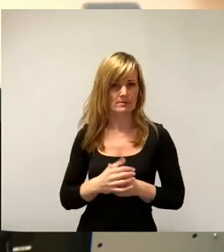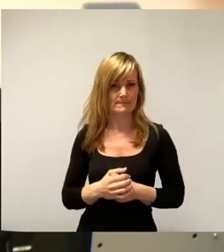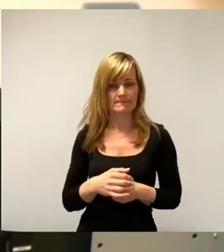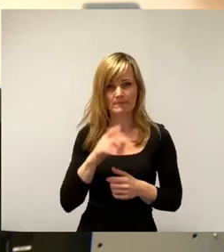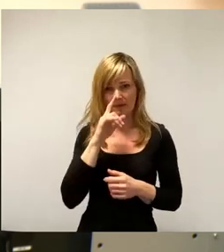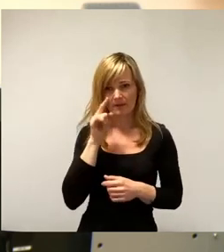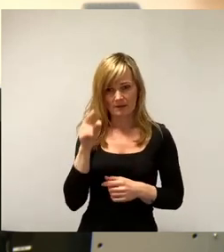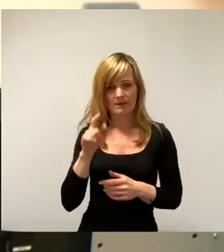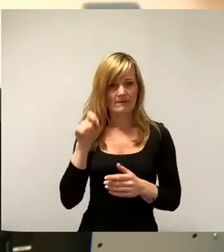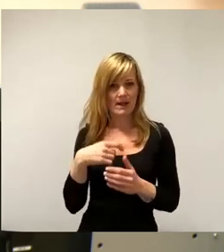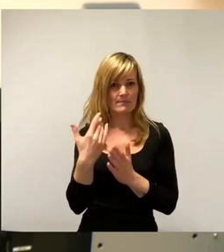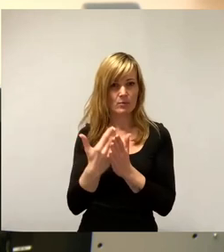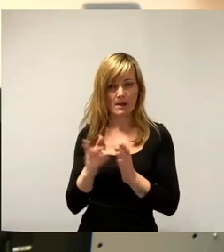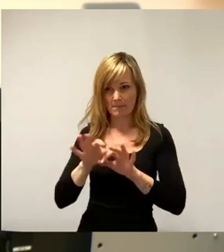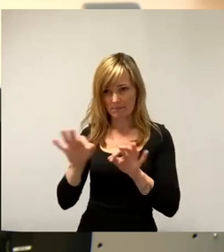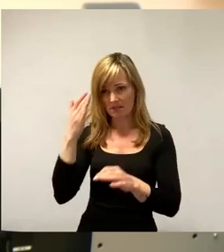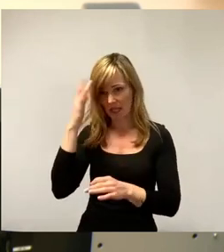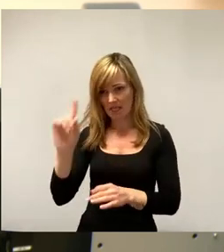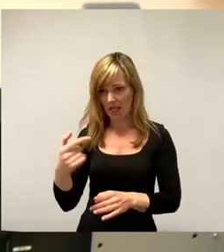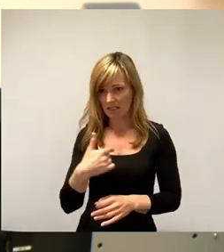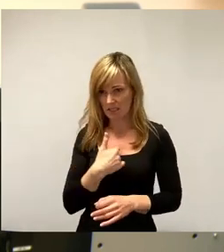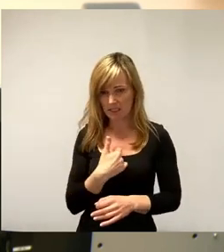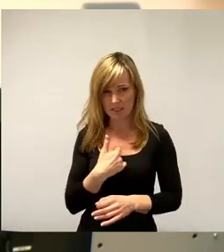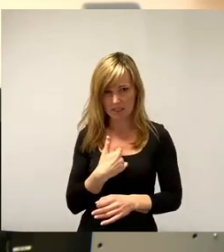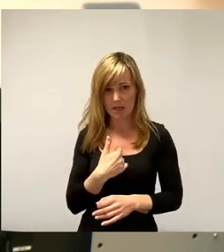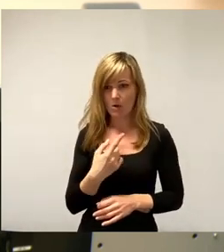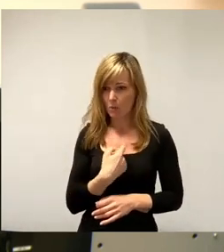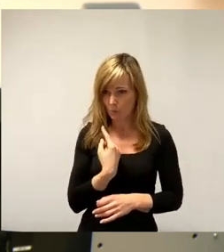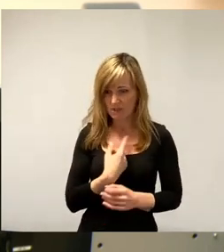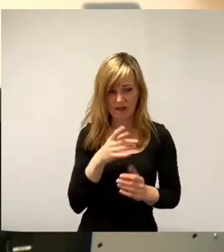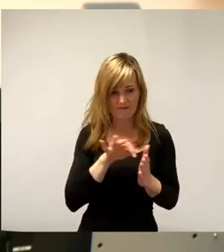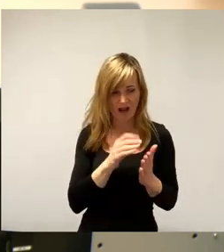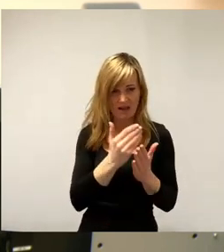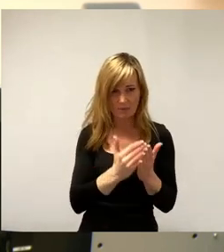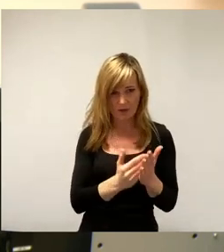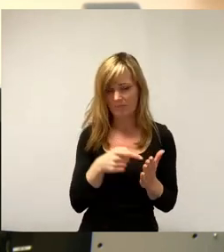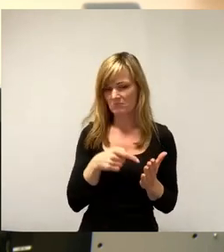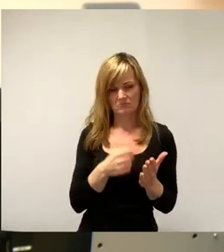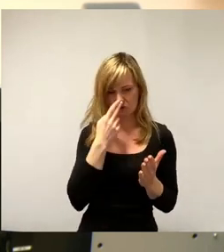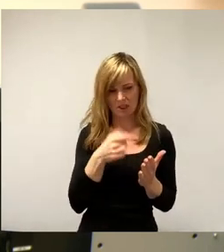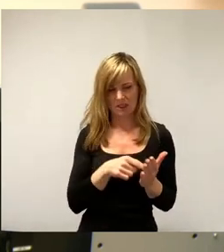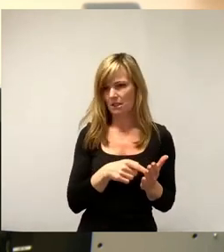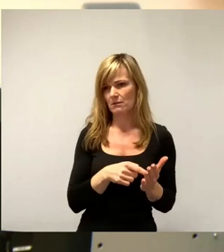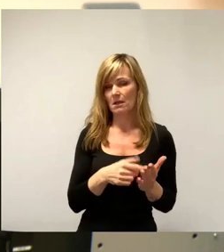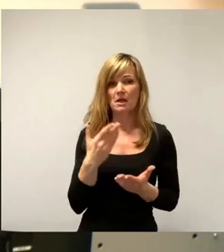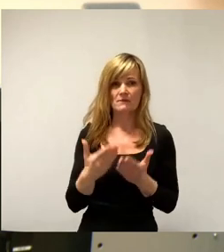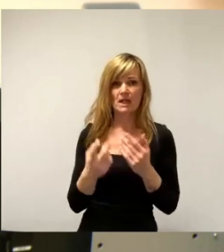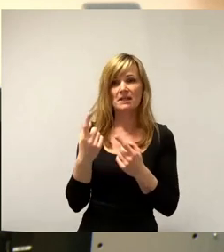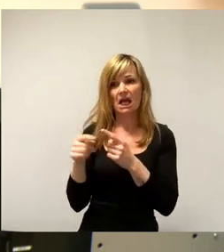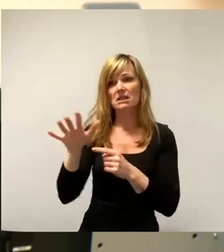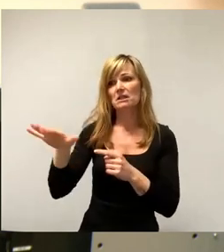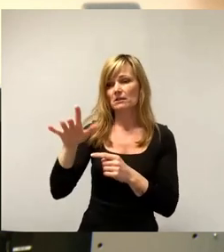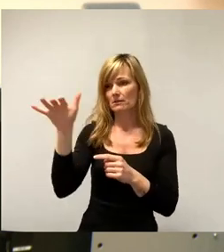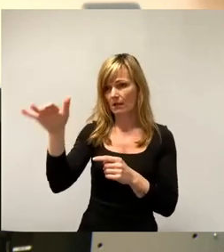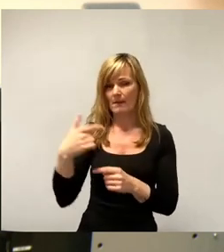Wahlprogramm besser kennen als ich, muss ich sagen, haben Sie uns was voraus, weil so was finden Sie bei uns nie, so was finden Sie vielleicht bei anderen. Des